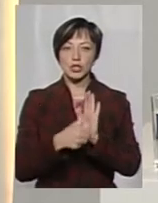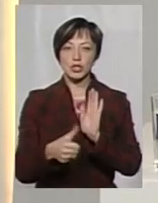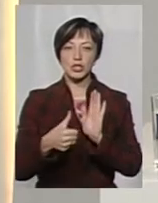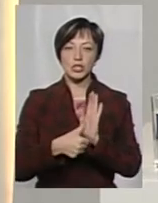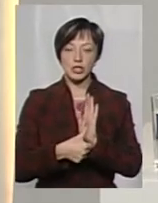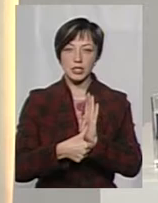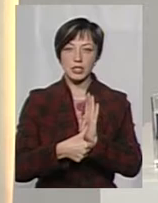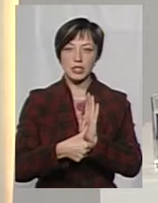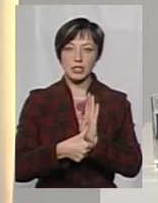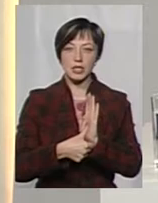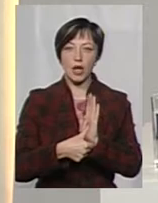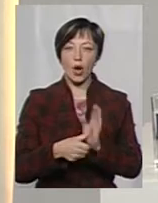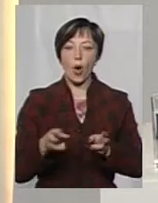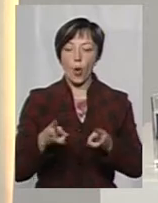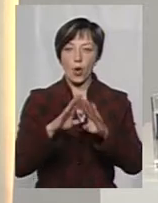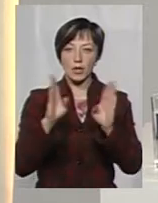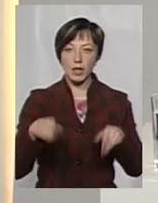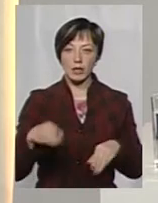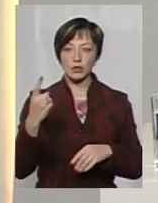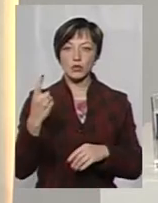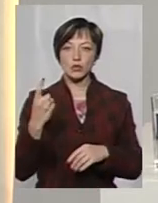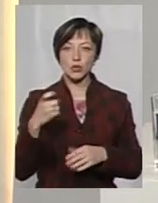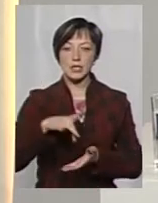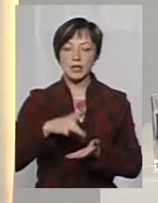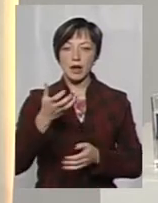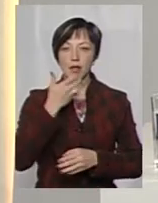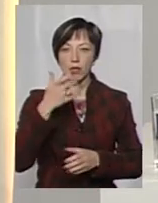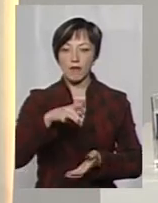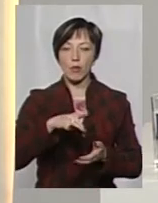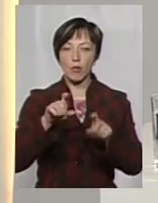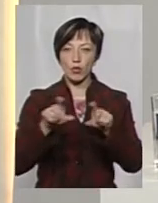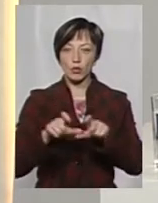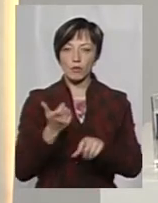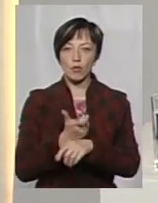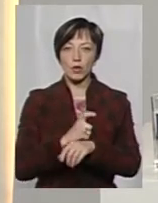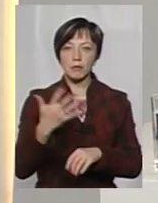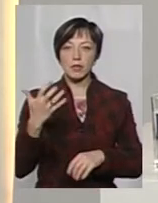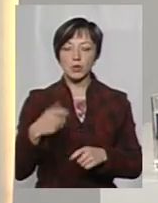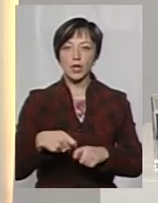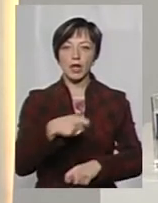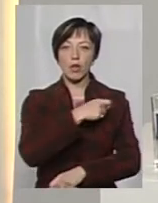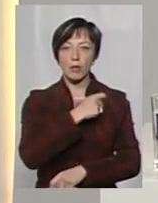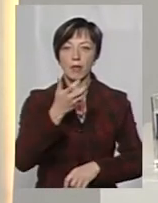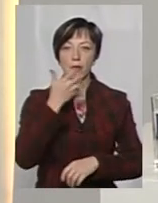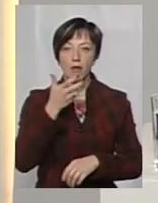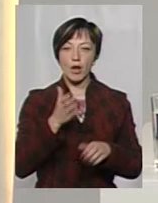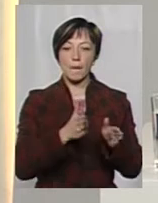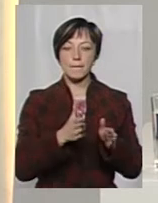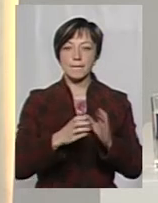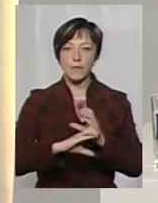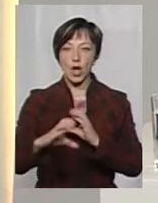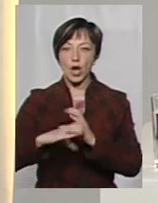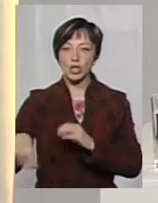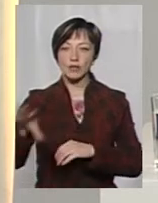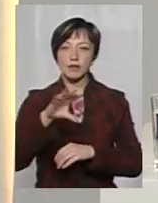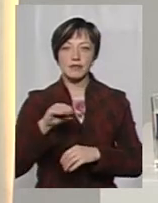котелень, 100 центральних теплових пунктів, понад 500 кілометрів теплових мереж. Також